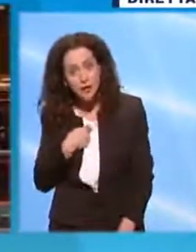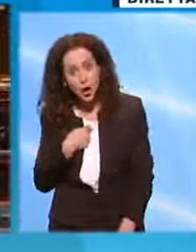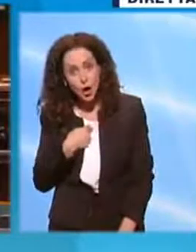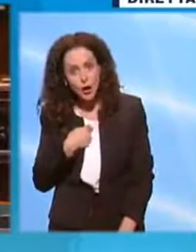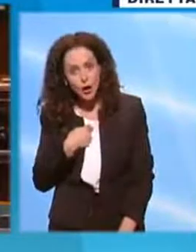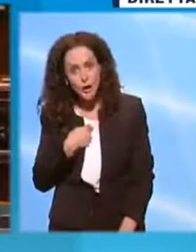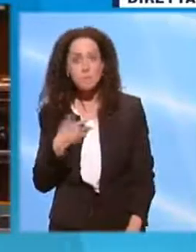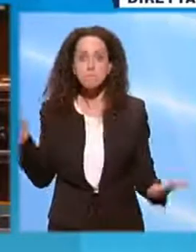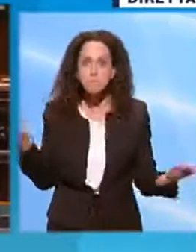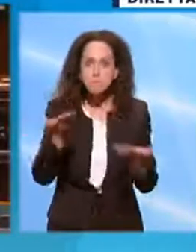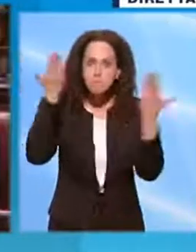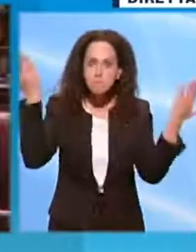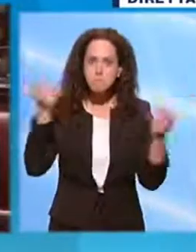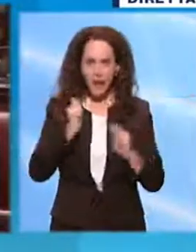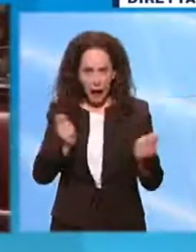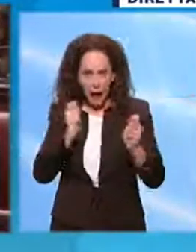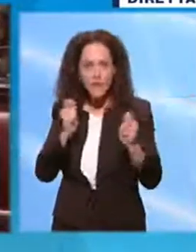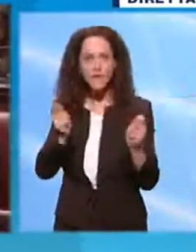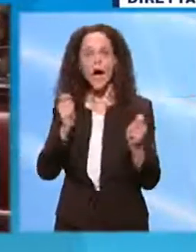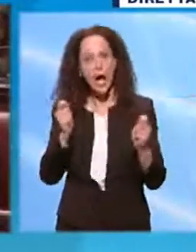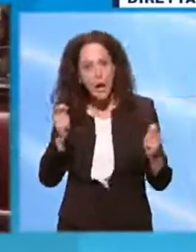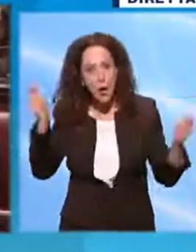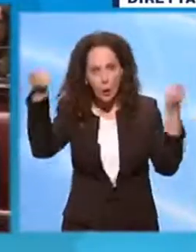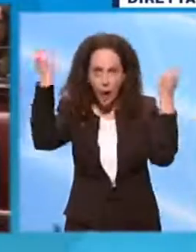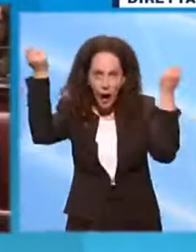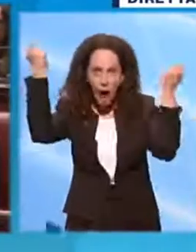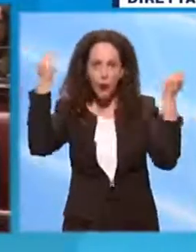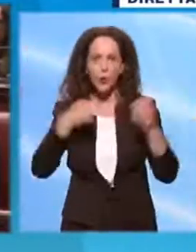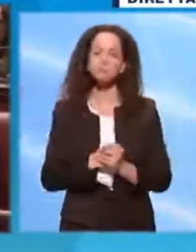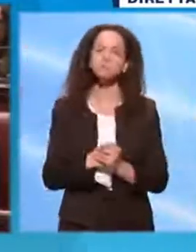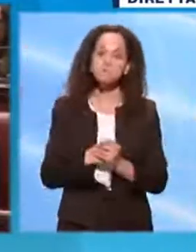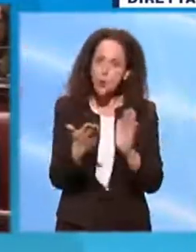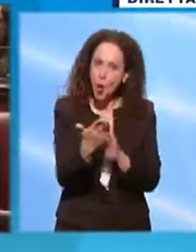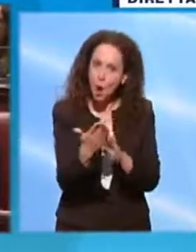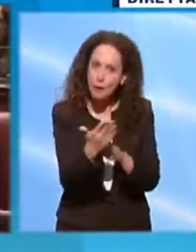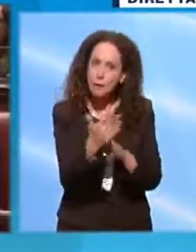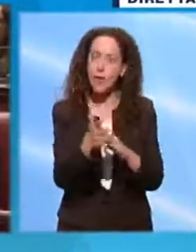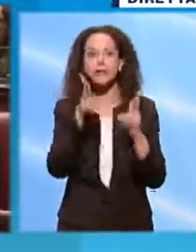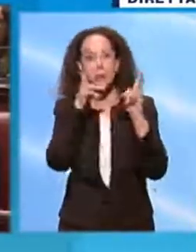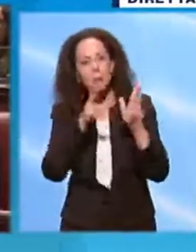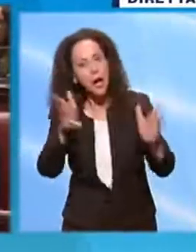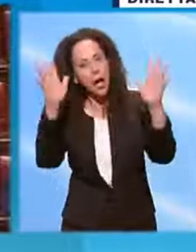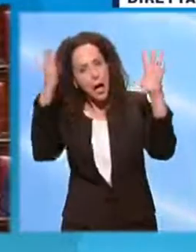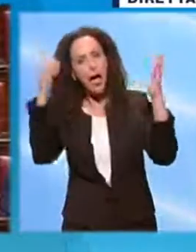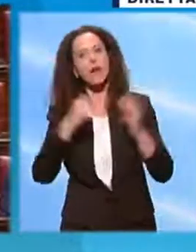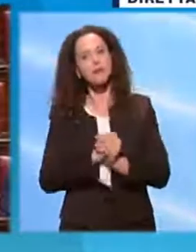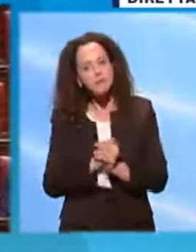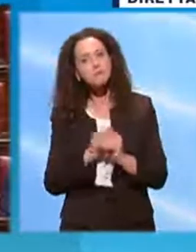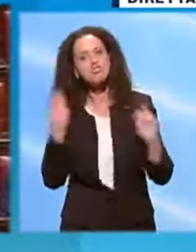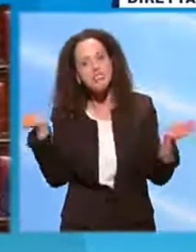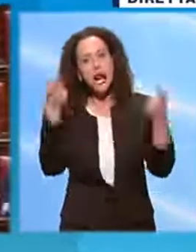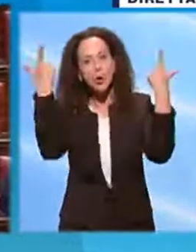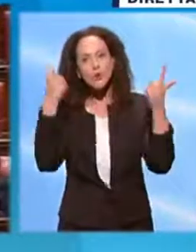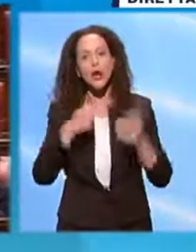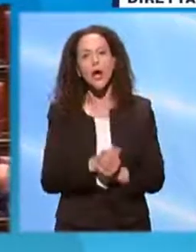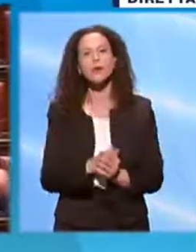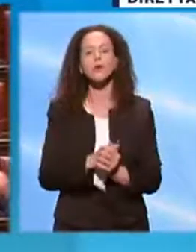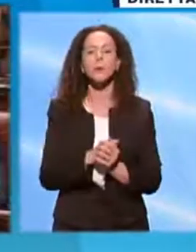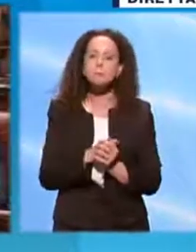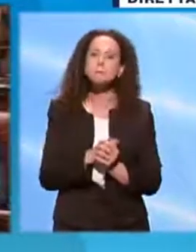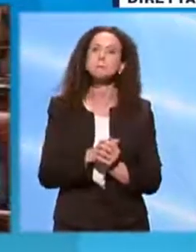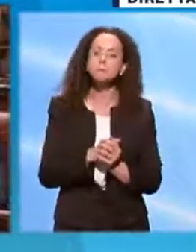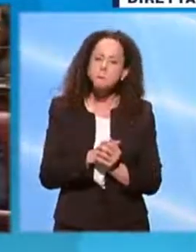Ma che affarone! Wow! Ma complimenti! Ma veramente è una cosa straordinaria! Ma è